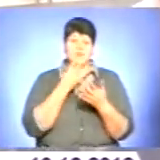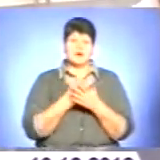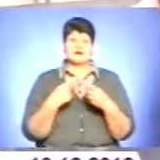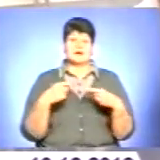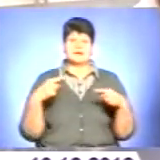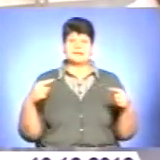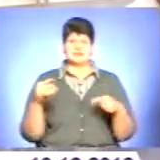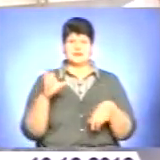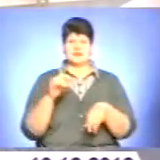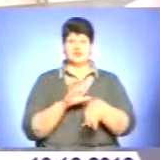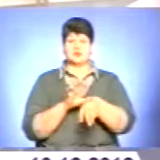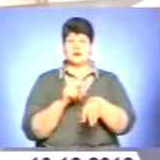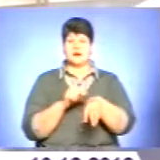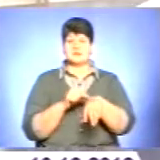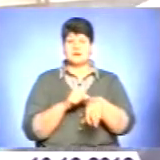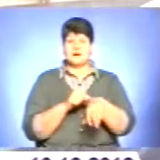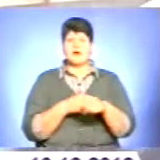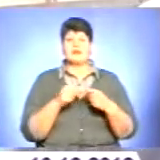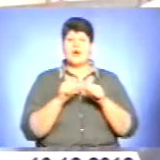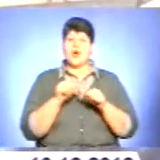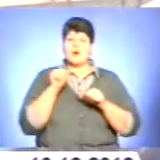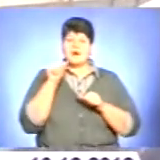секунди. Але окремо змагаються